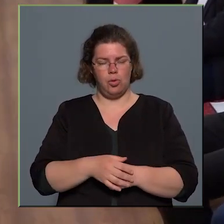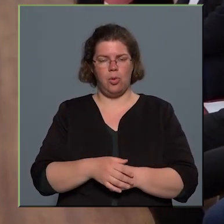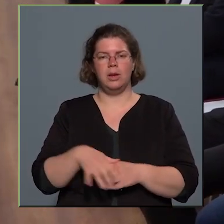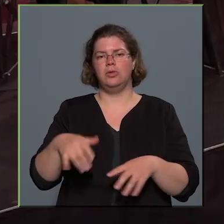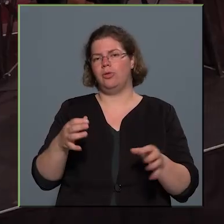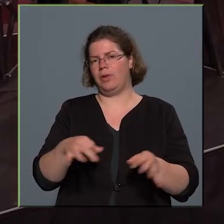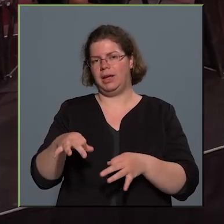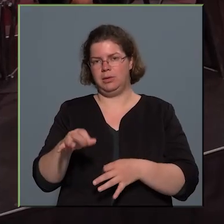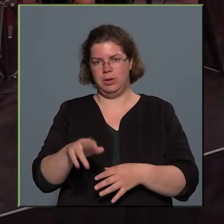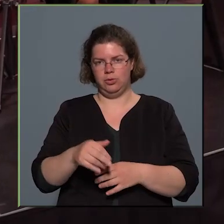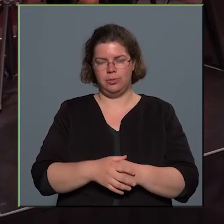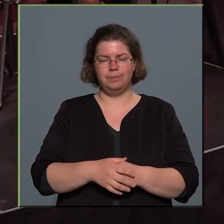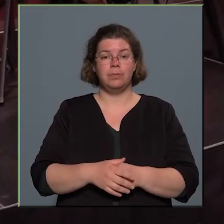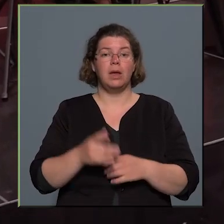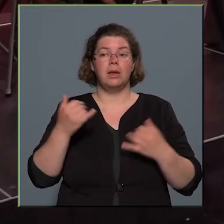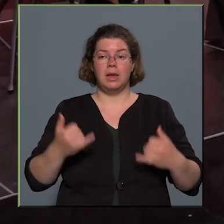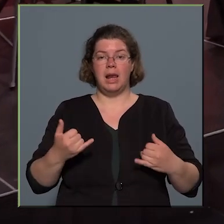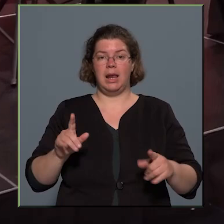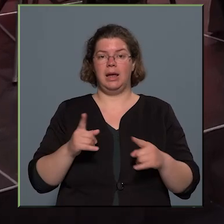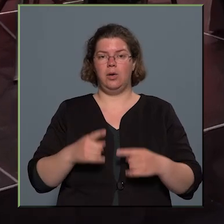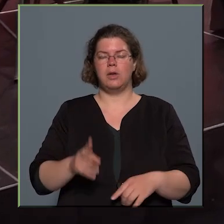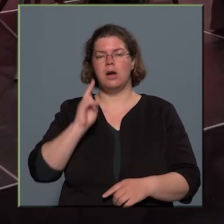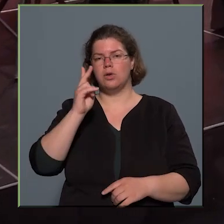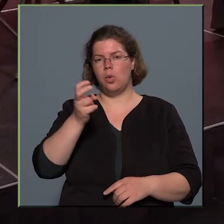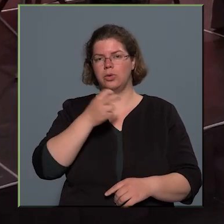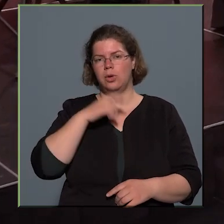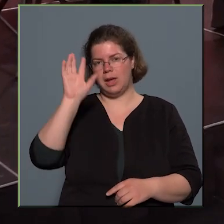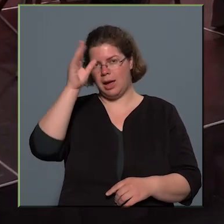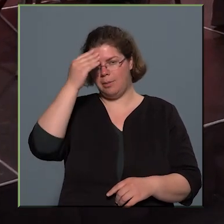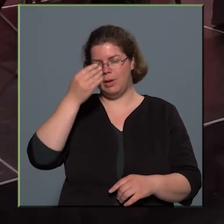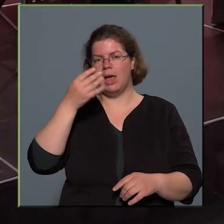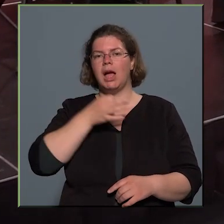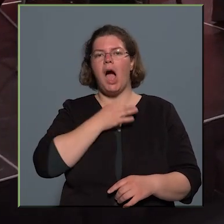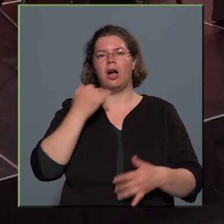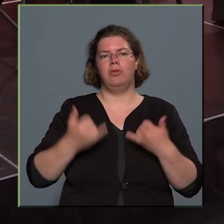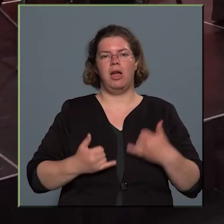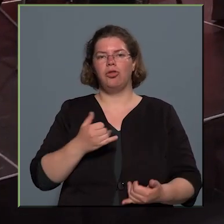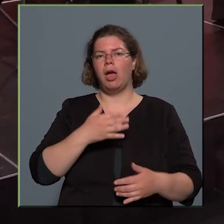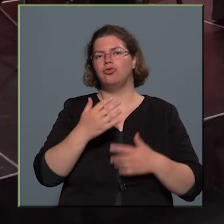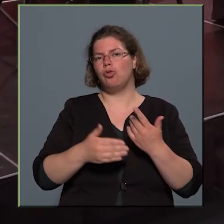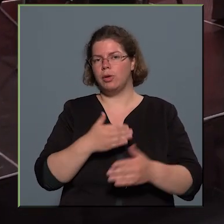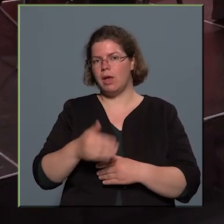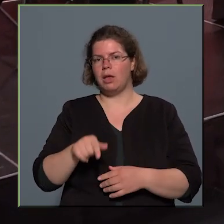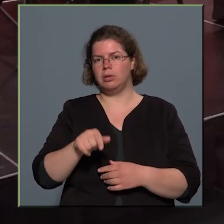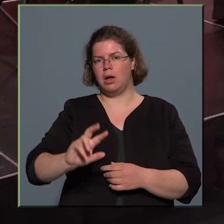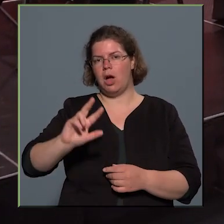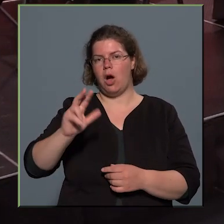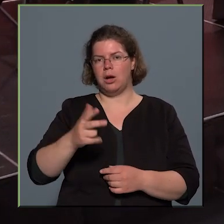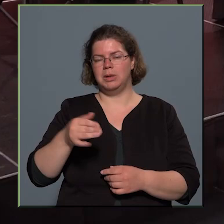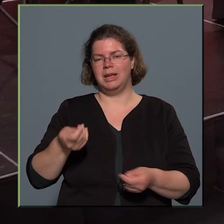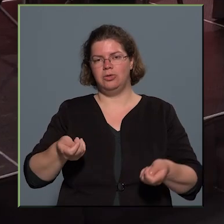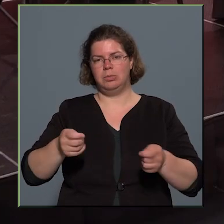a jelenlegi koncert, amire készültünk, ez a Kró-György emlékhangverseny sorozatnak a harmadik és